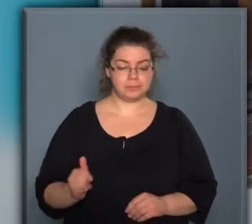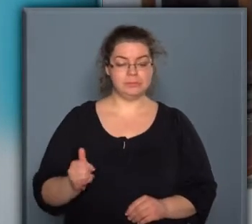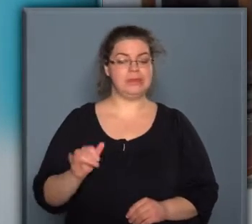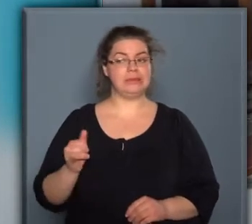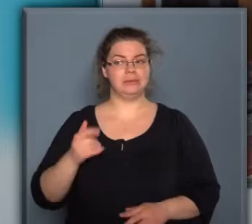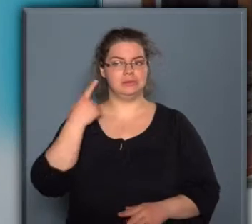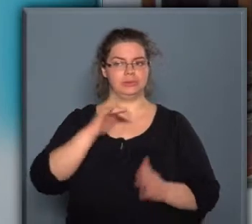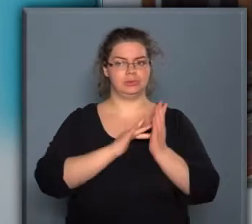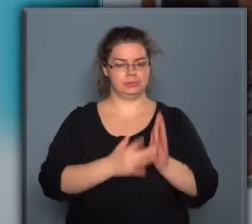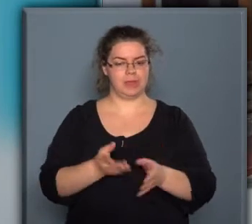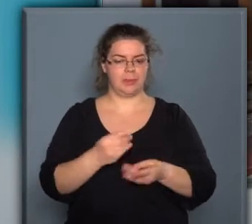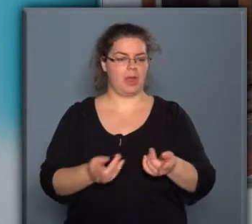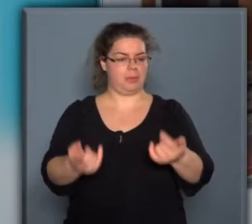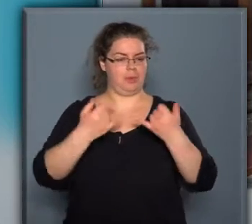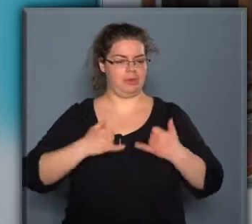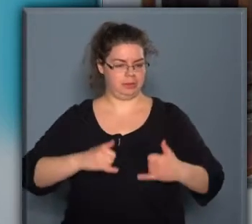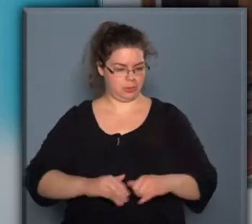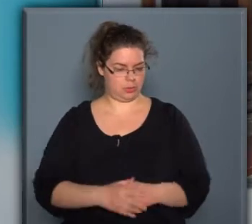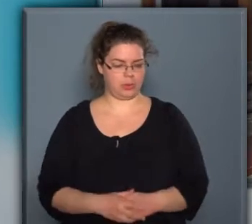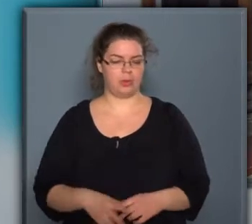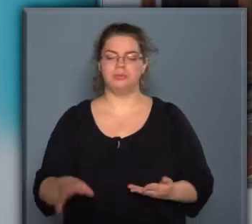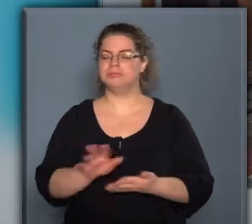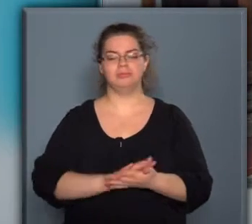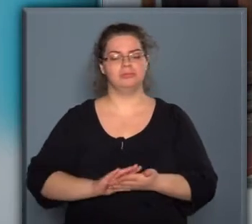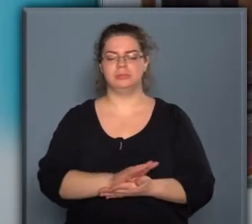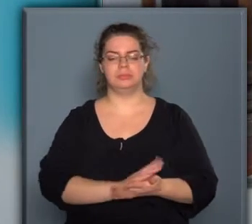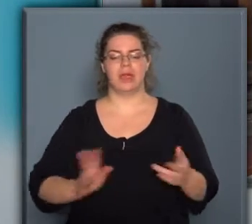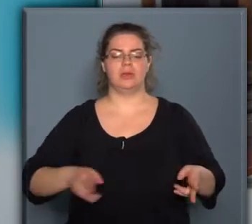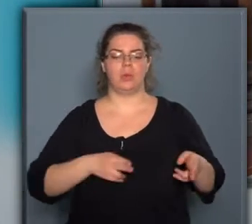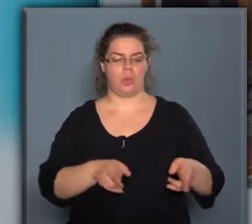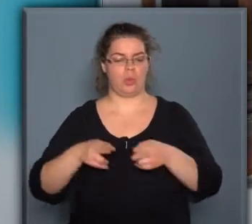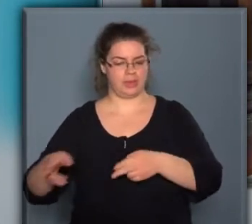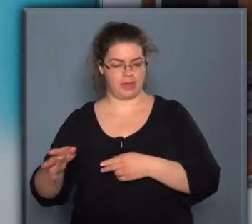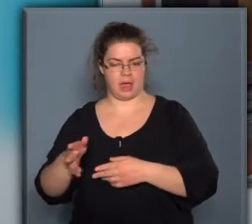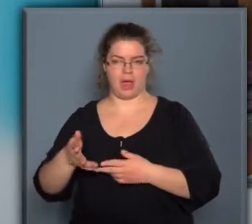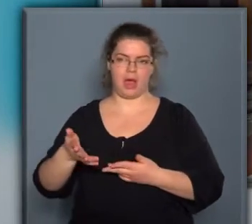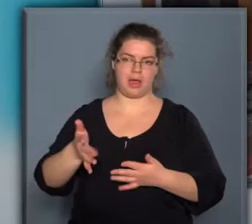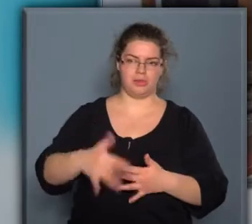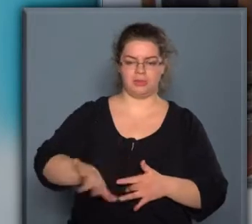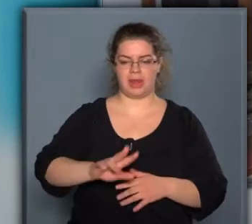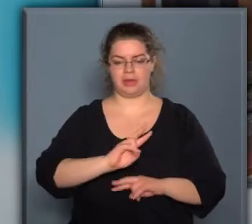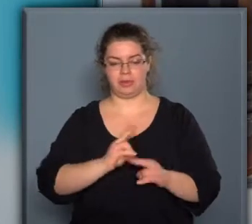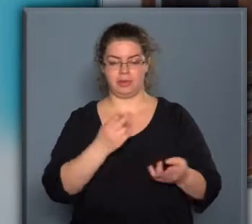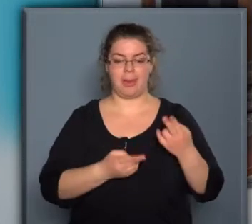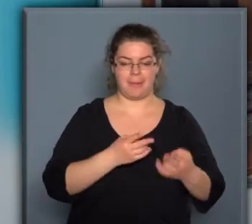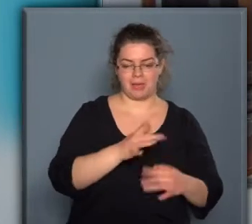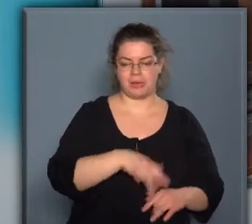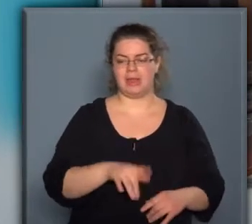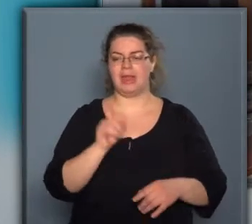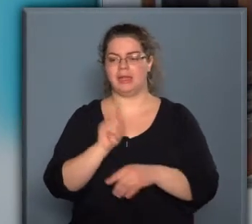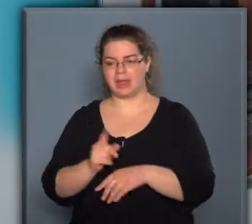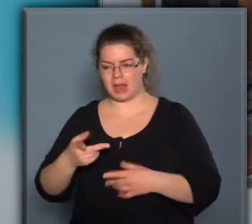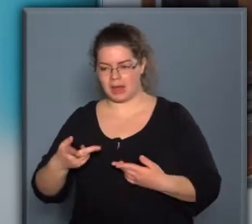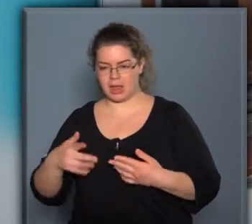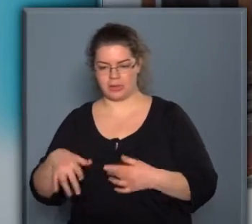Betudjuk, mert ugye abból induljunk ki, hogy milyen utcanevek és terek vannak Kőbánya. Mázsa tér, Szállás